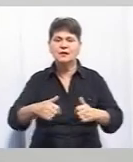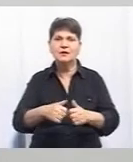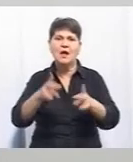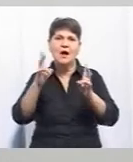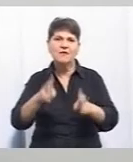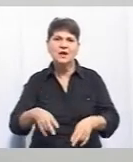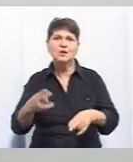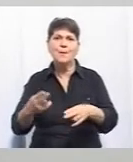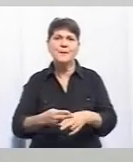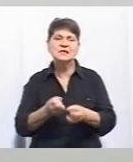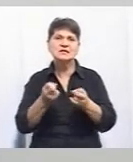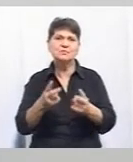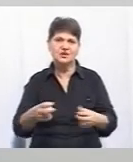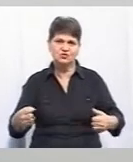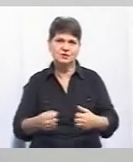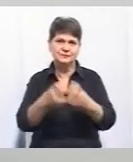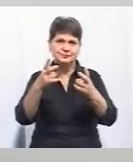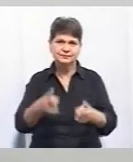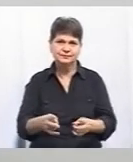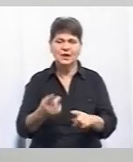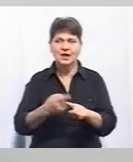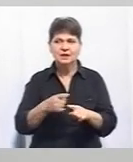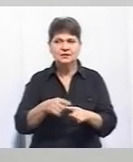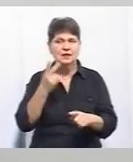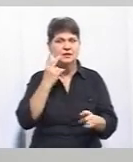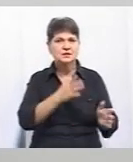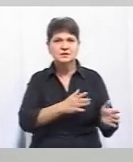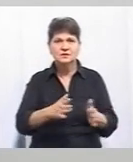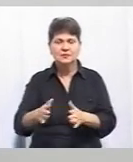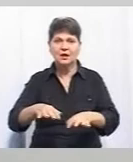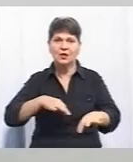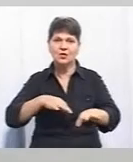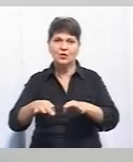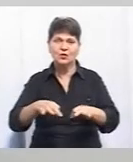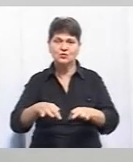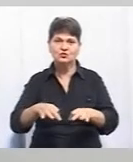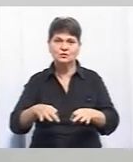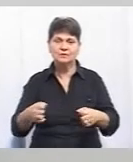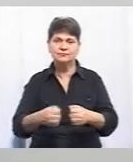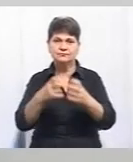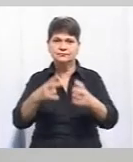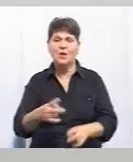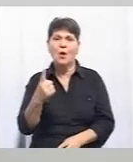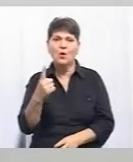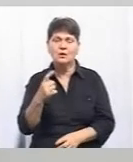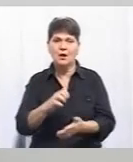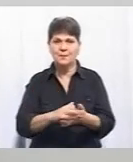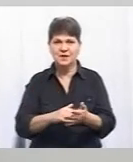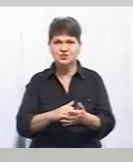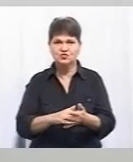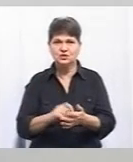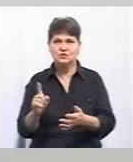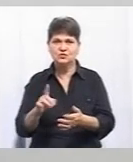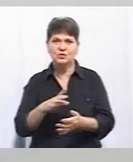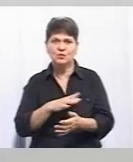-небезпечної ділянки. Це така ділянка, де систематично скоюються дорожньо-транспортні пригоди. Одною з причин такого, що цього